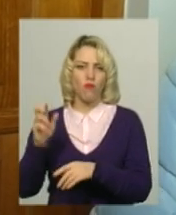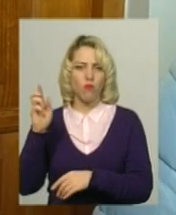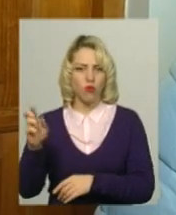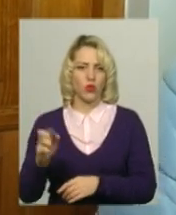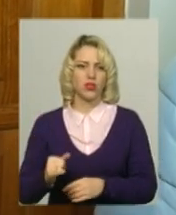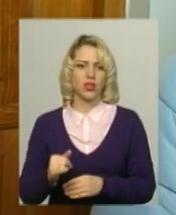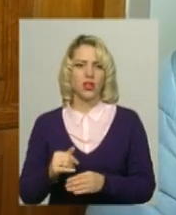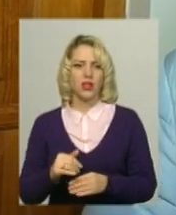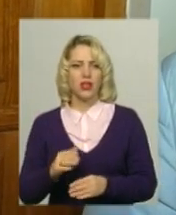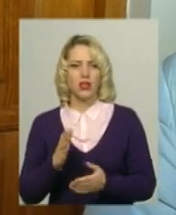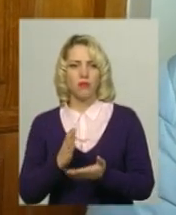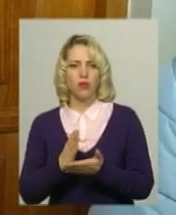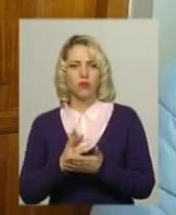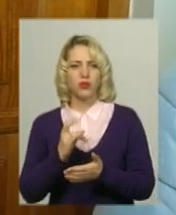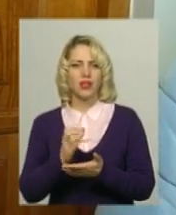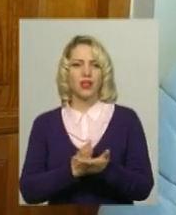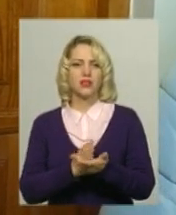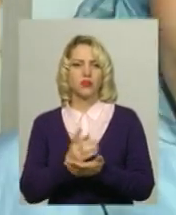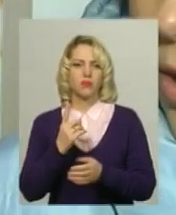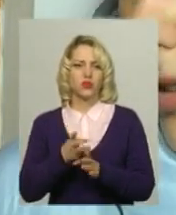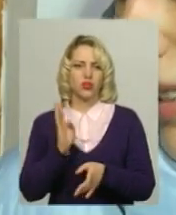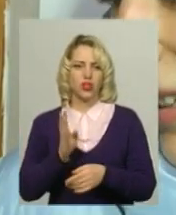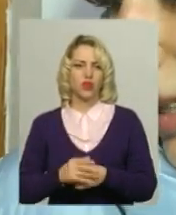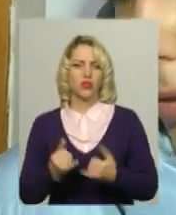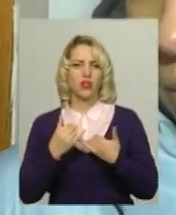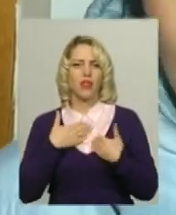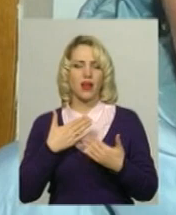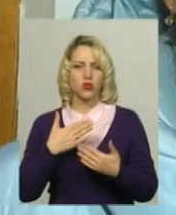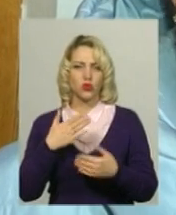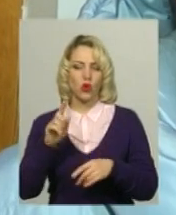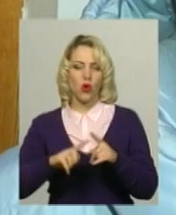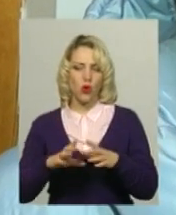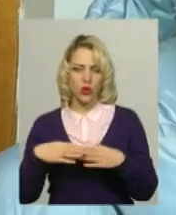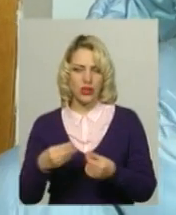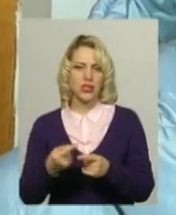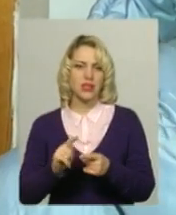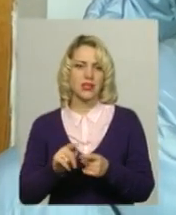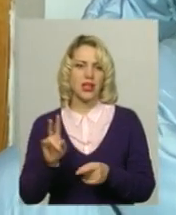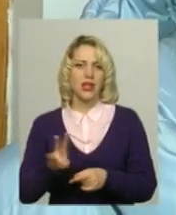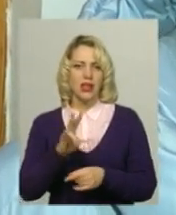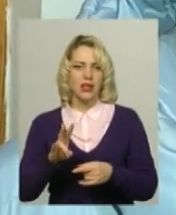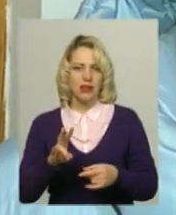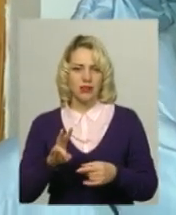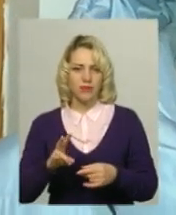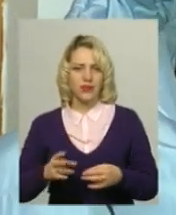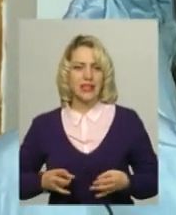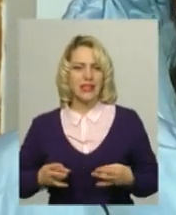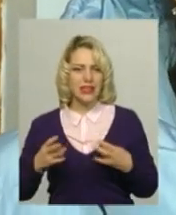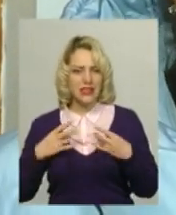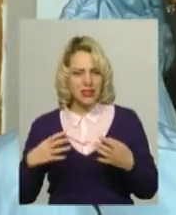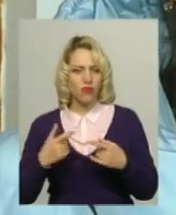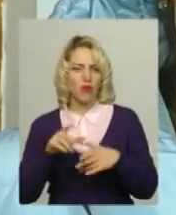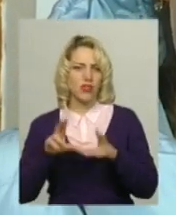І побути на службі – це перша черга. Для нашої родини різдво – це найбільше свято в році, тому що ми